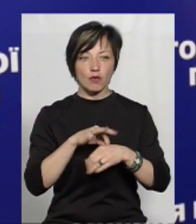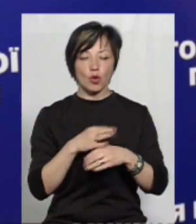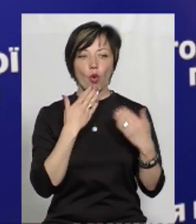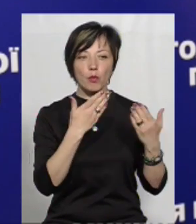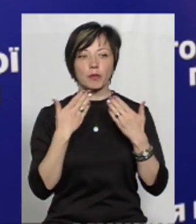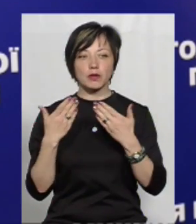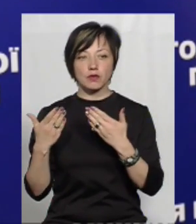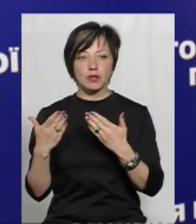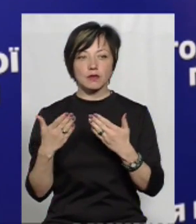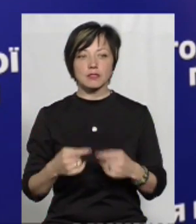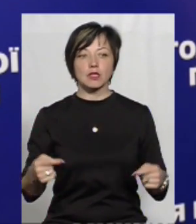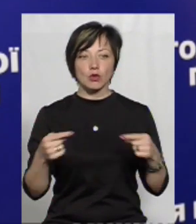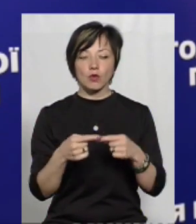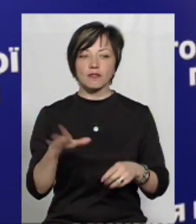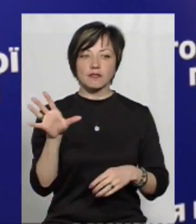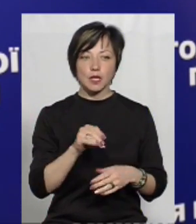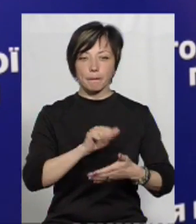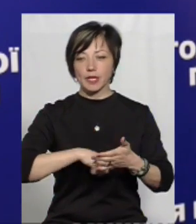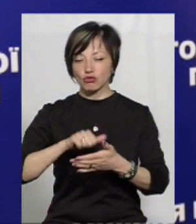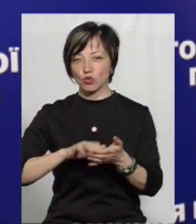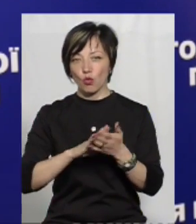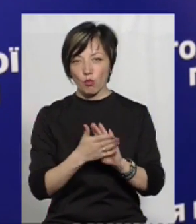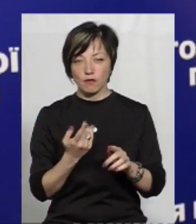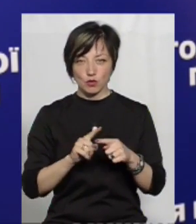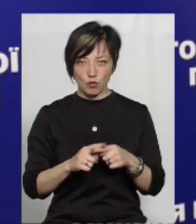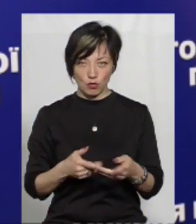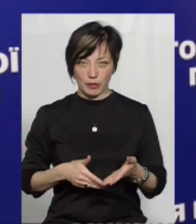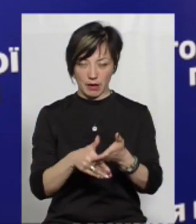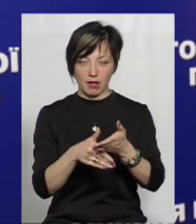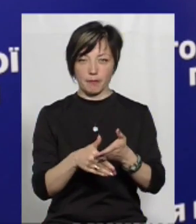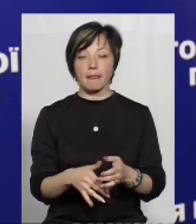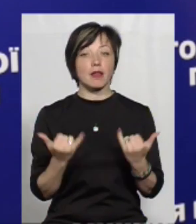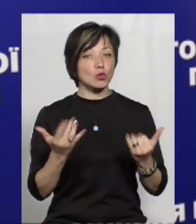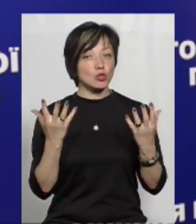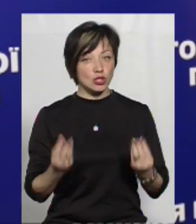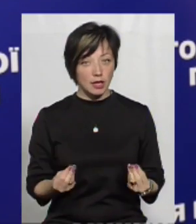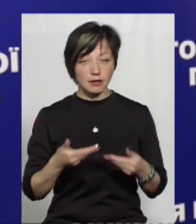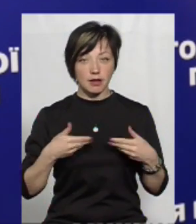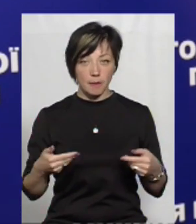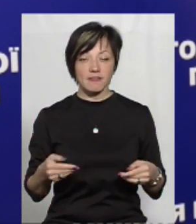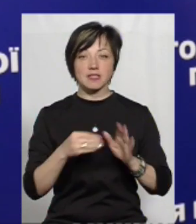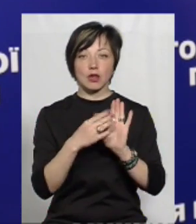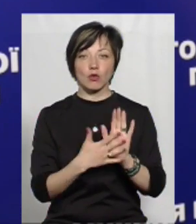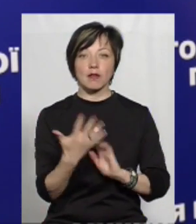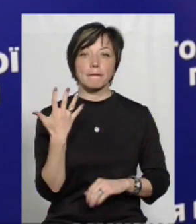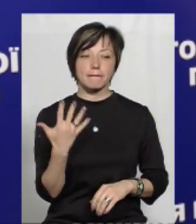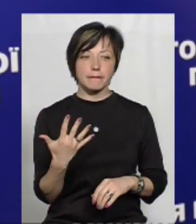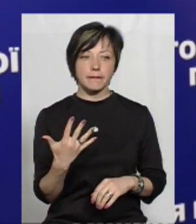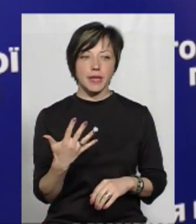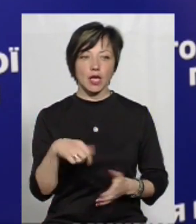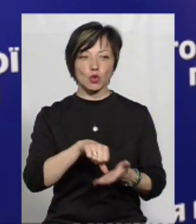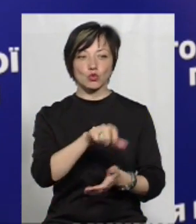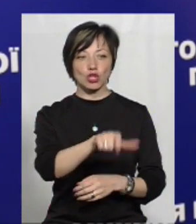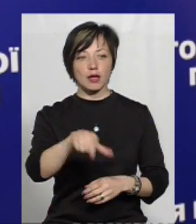опитування з метою встановлення всіх причин і умов, які цьому сприяли. На сьогоднішній нами встановлено 5 безпосередніх